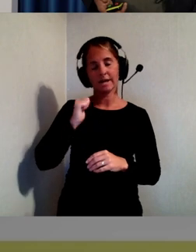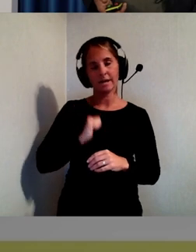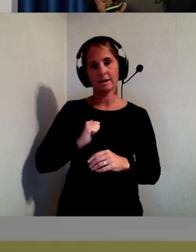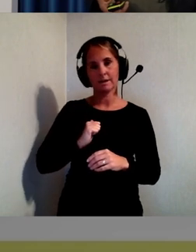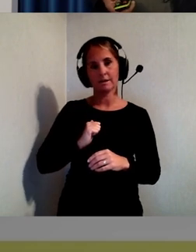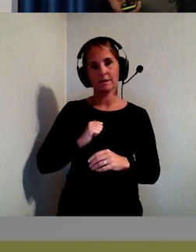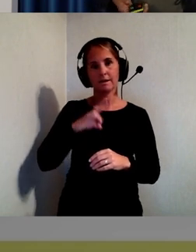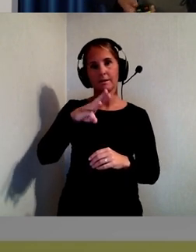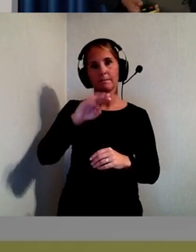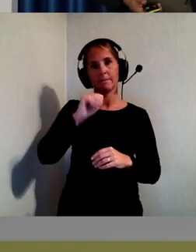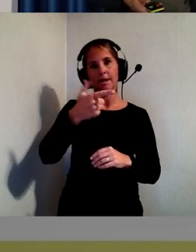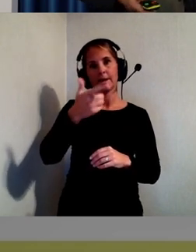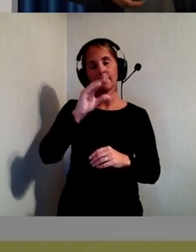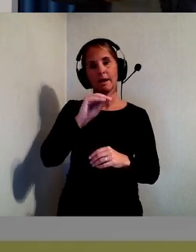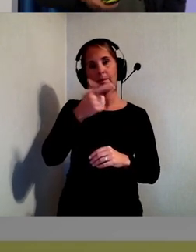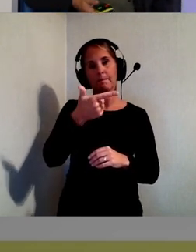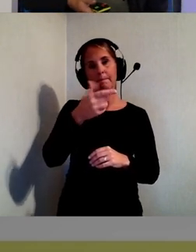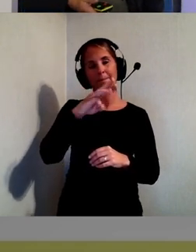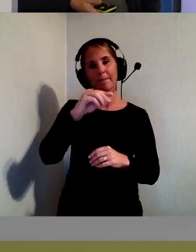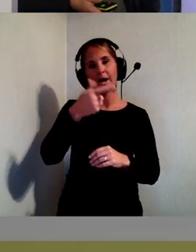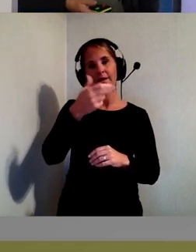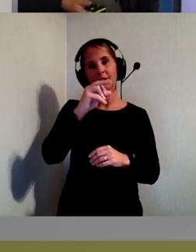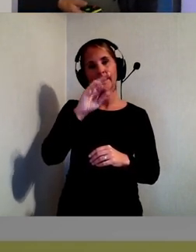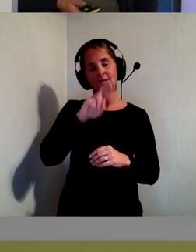Mitamatrix är med i det arbetet också.